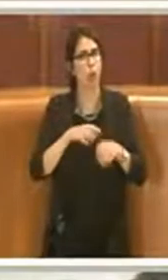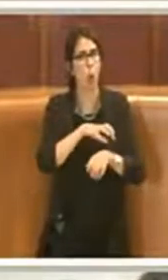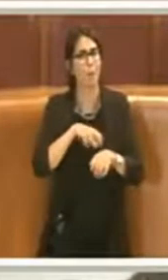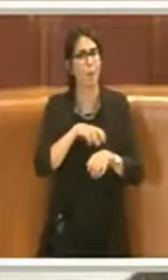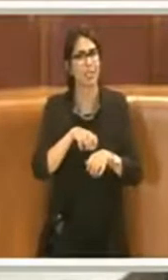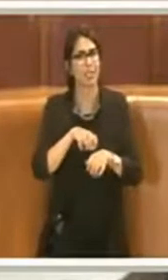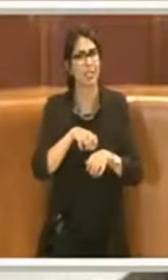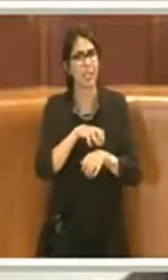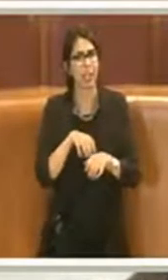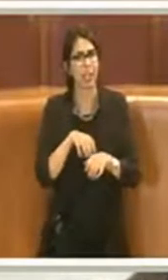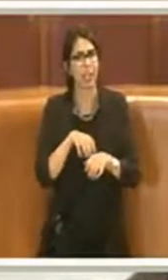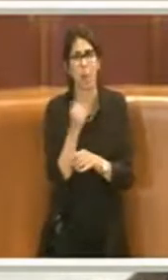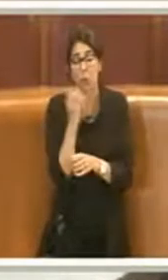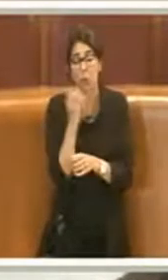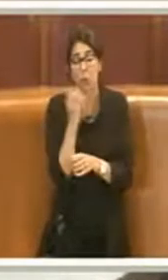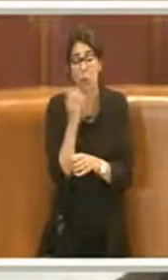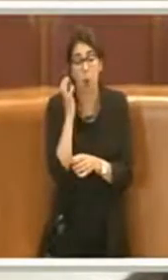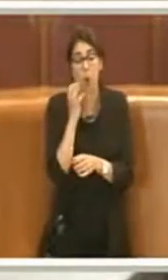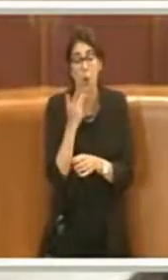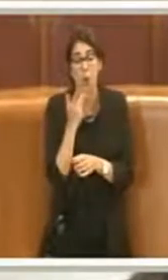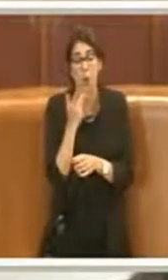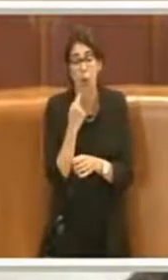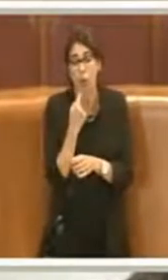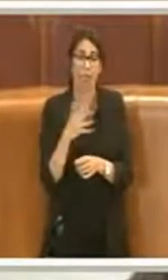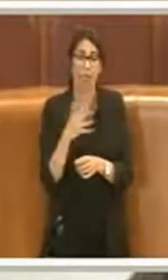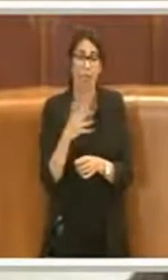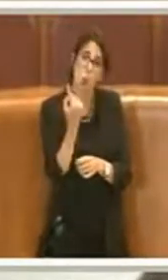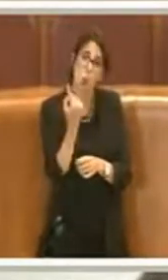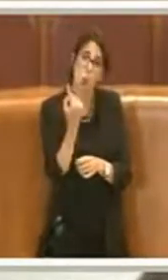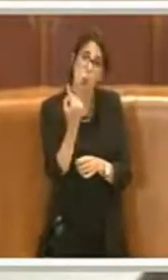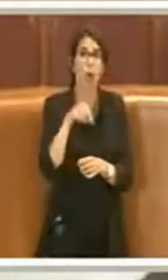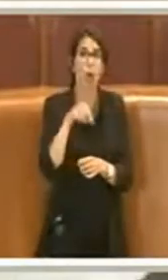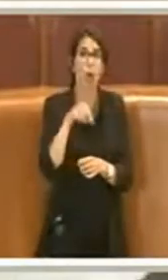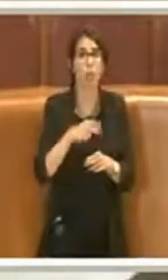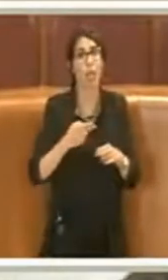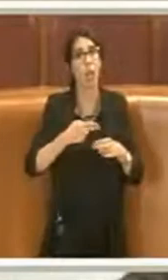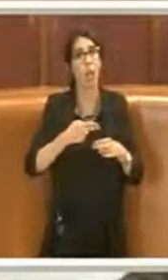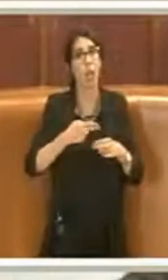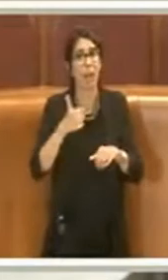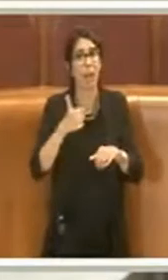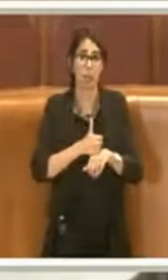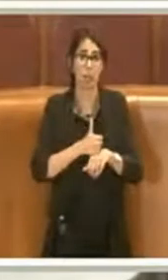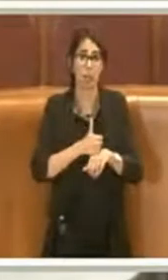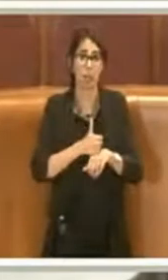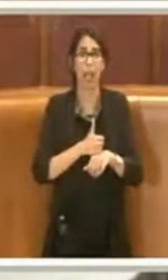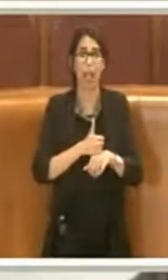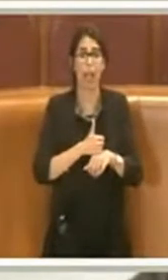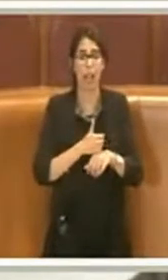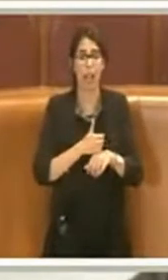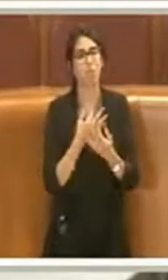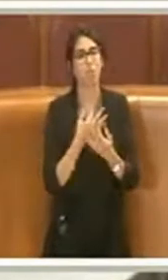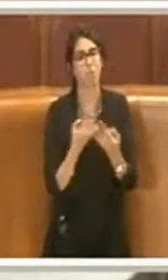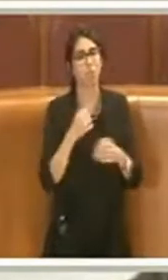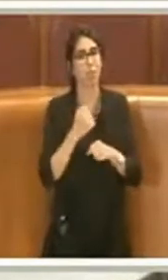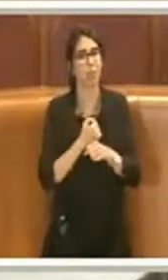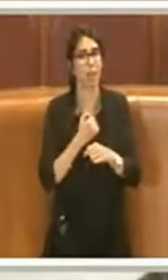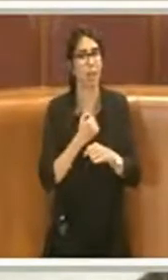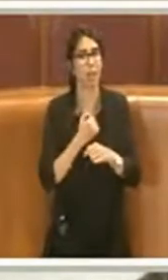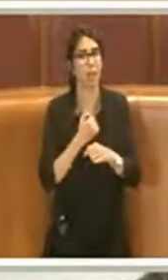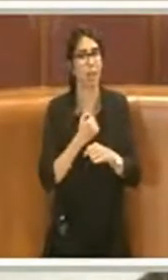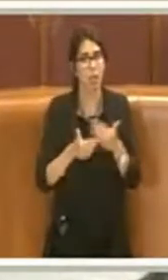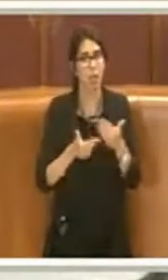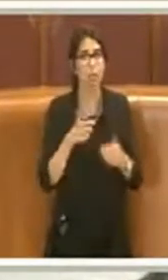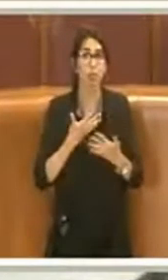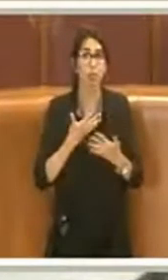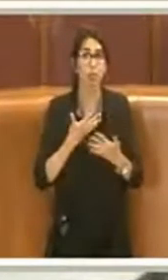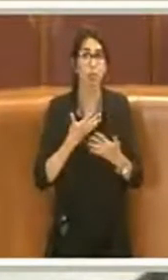orgoglio una volta Roma Capitale ha fatto il suo dovere, perché già nel primo governo del Movimento 5 Stelle,